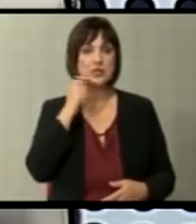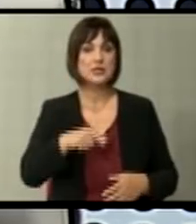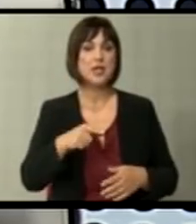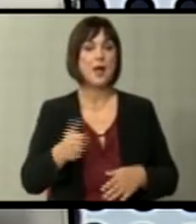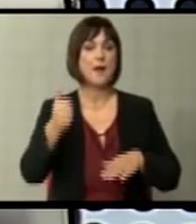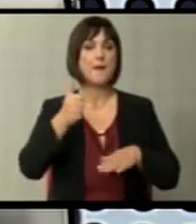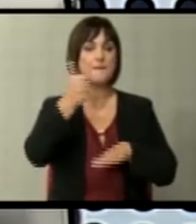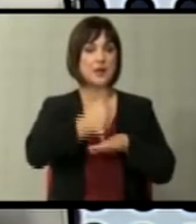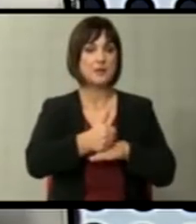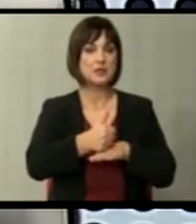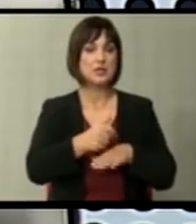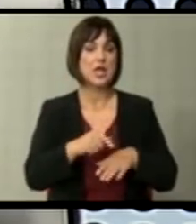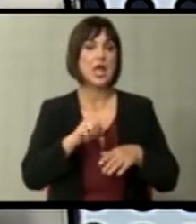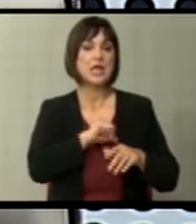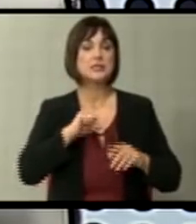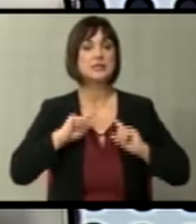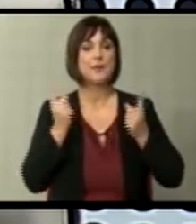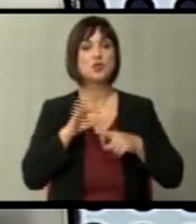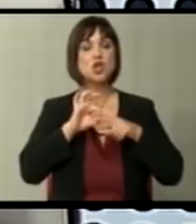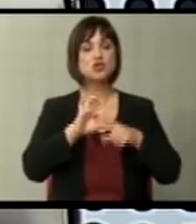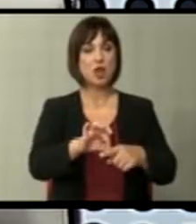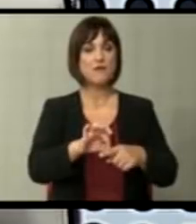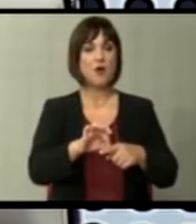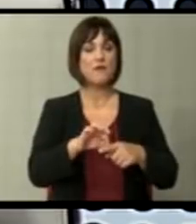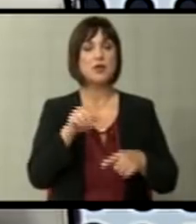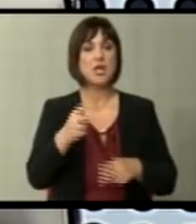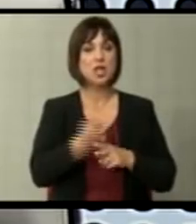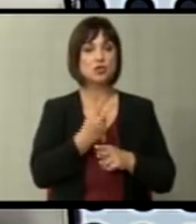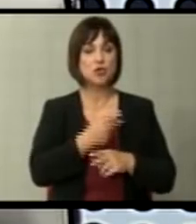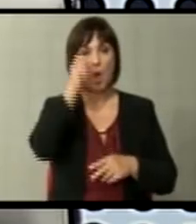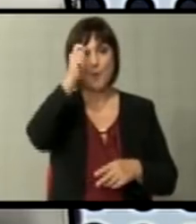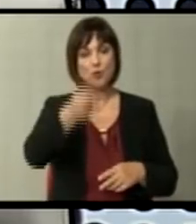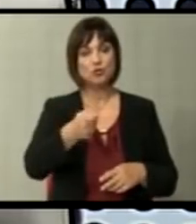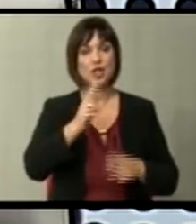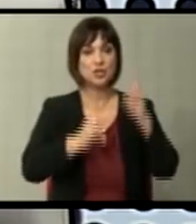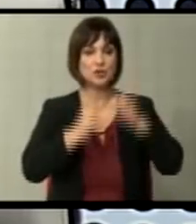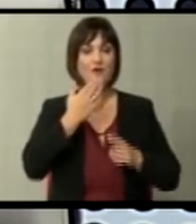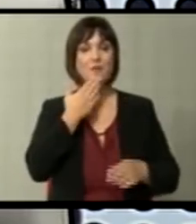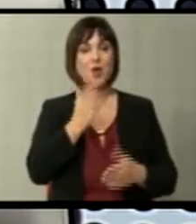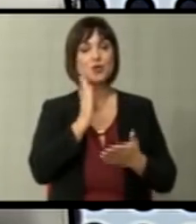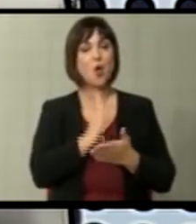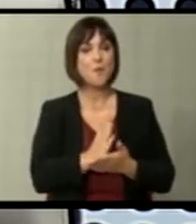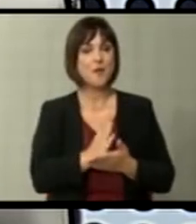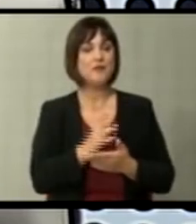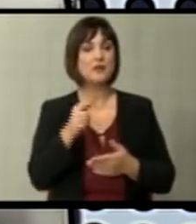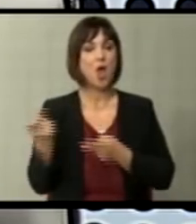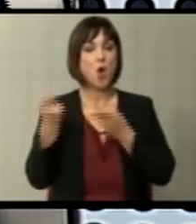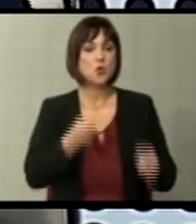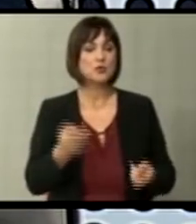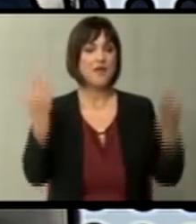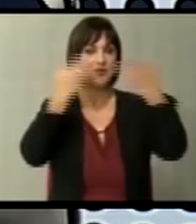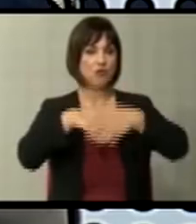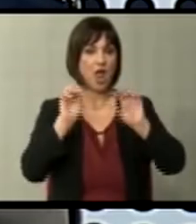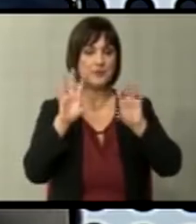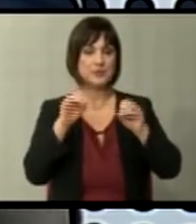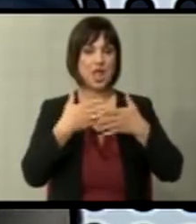премиерскиот или самитот на шефови на држави. Благодарам што бевте гости во вечерашната